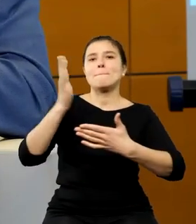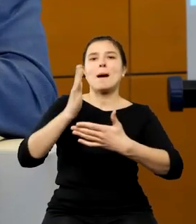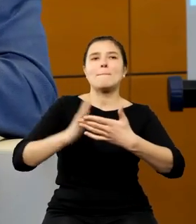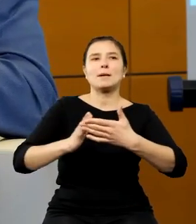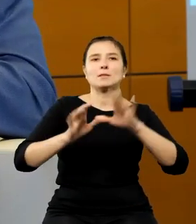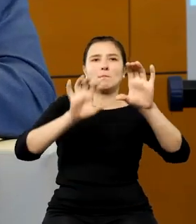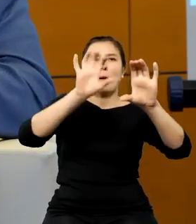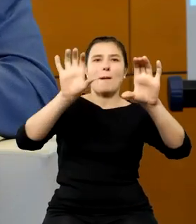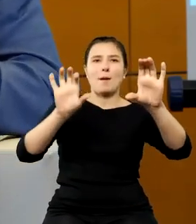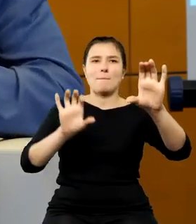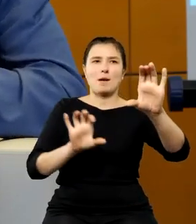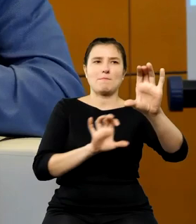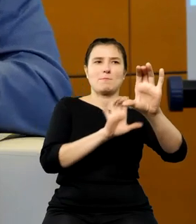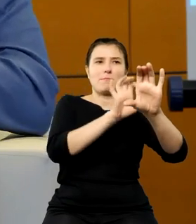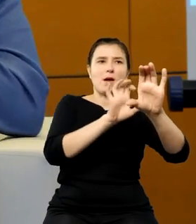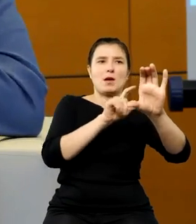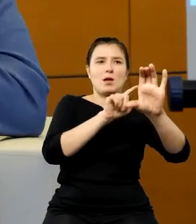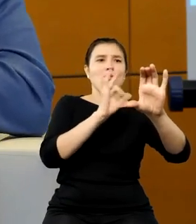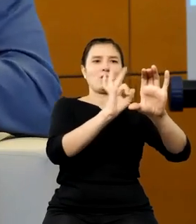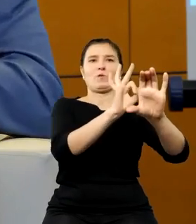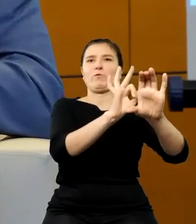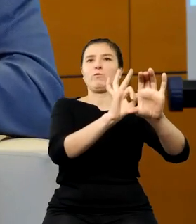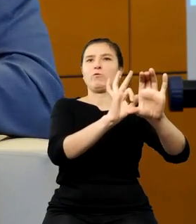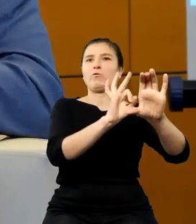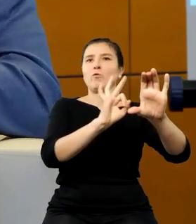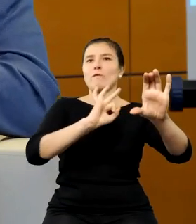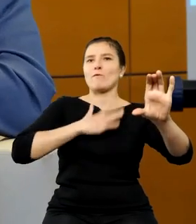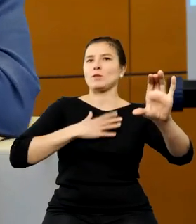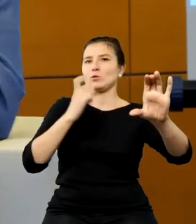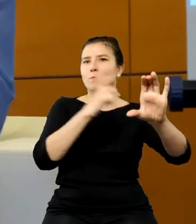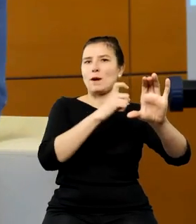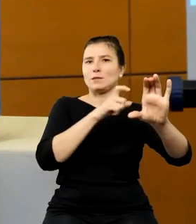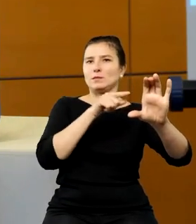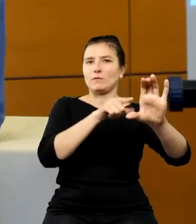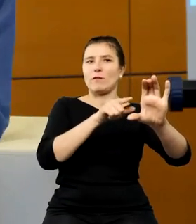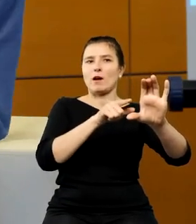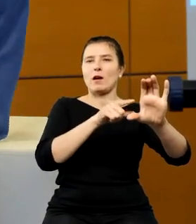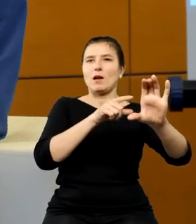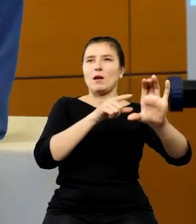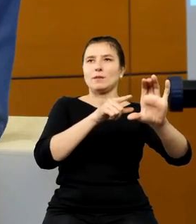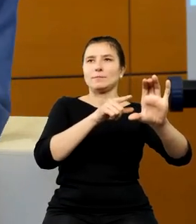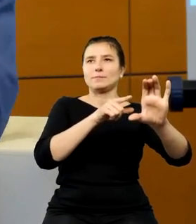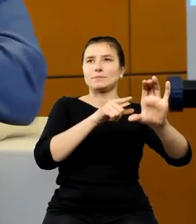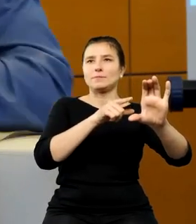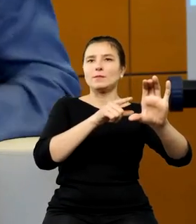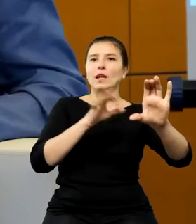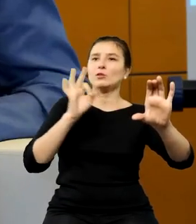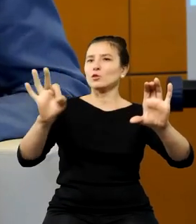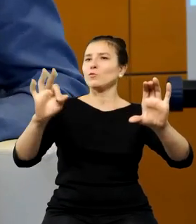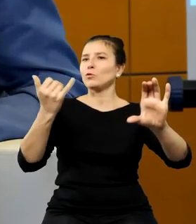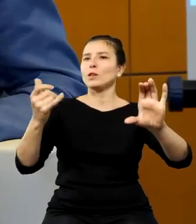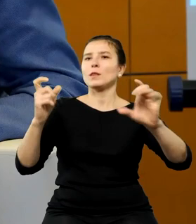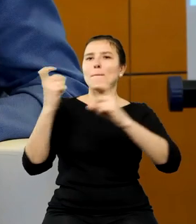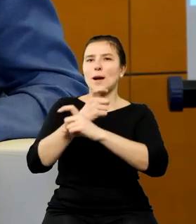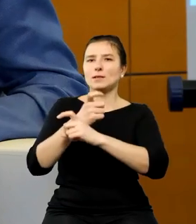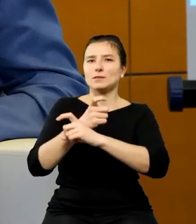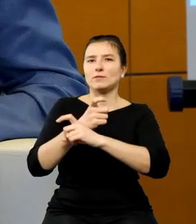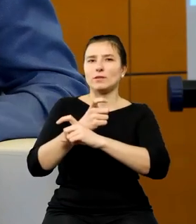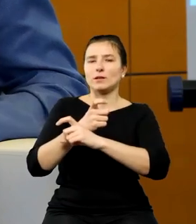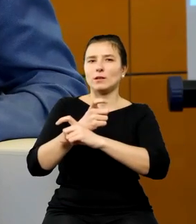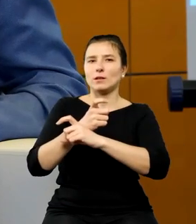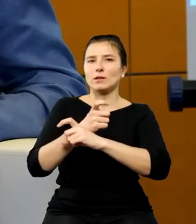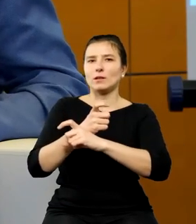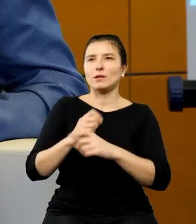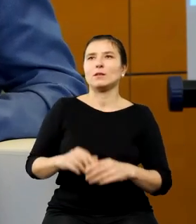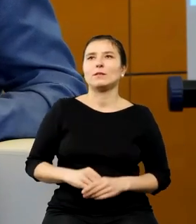przypisany jednoznacznie do jednego państwa narodowego które sprawuje tam szereg monopolii w tym przede wszystkim monopol na przemoc fizyczną